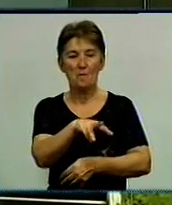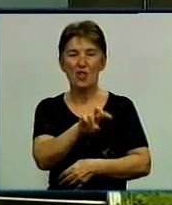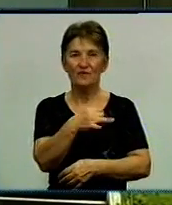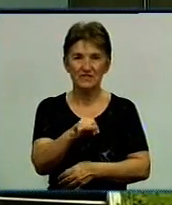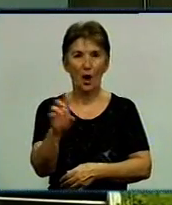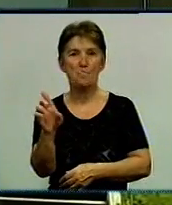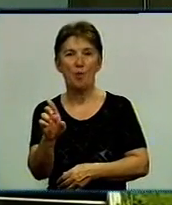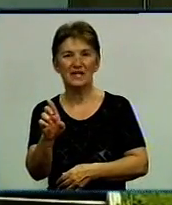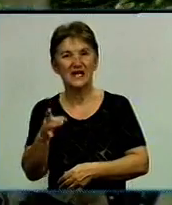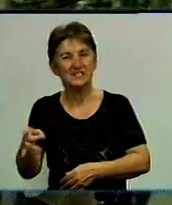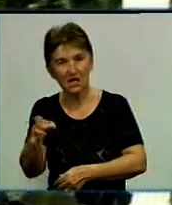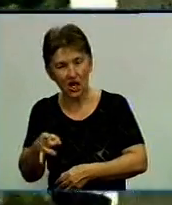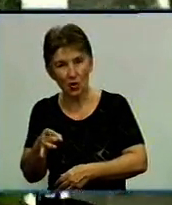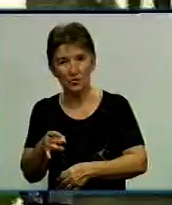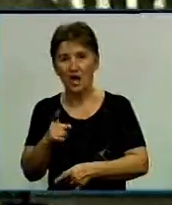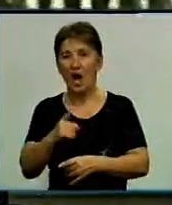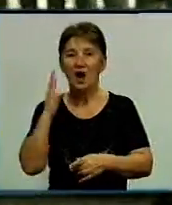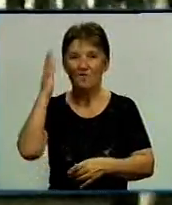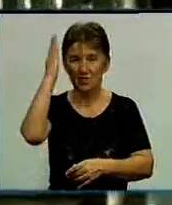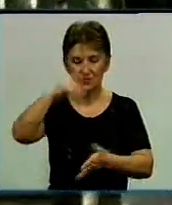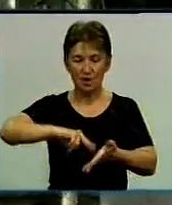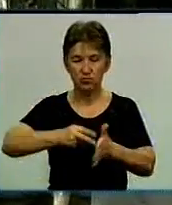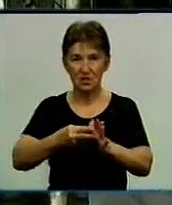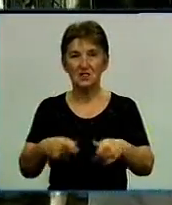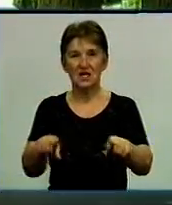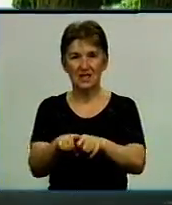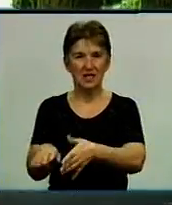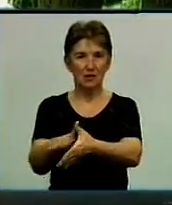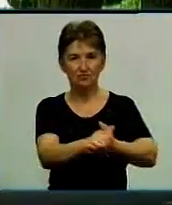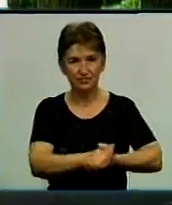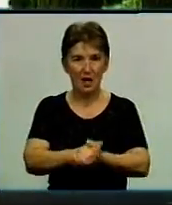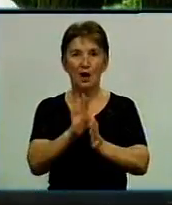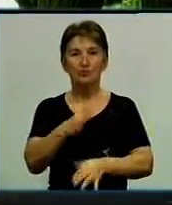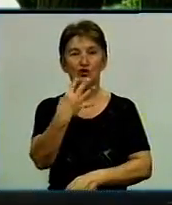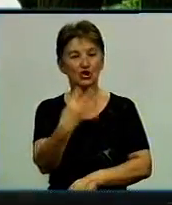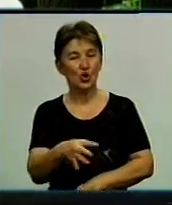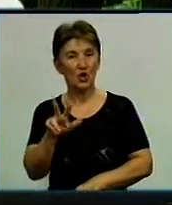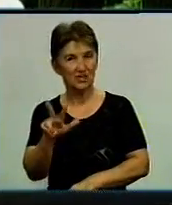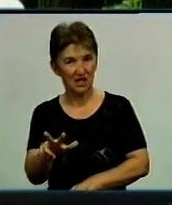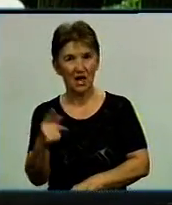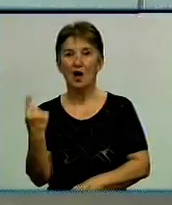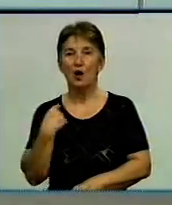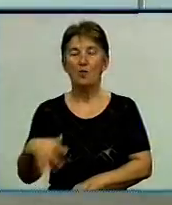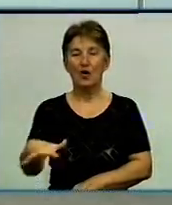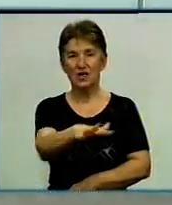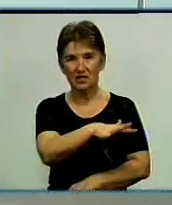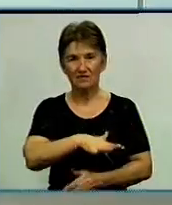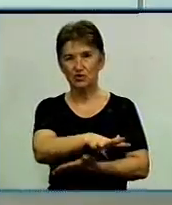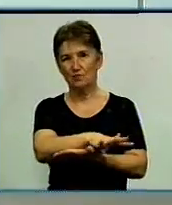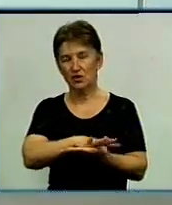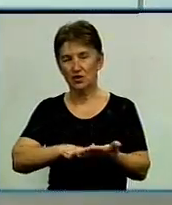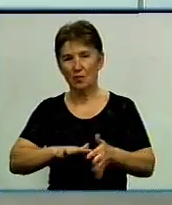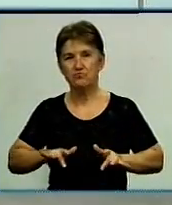Бобринецький райони. В загалому перспективному плані таких об'єднань буде 43. Наразі по всій Кіровоградщині продовжують обговорювати